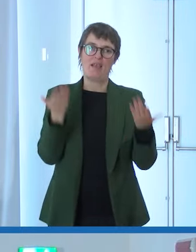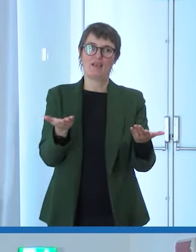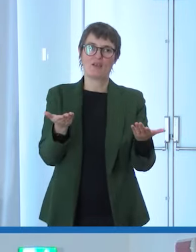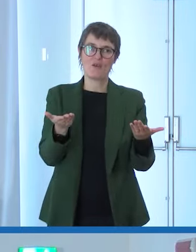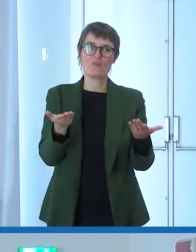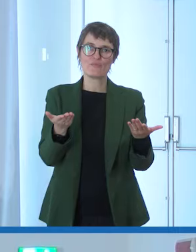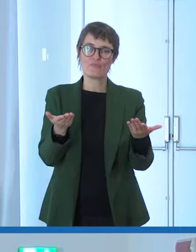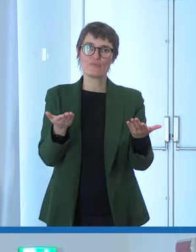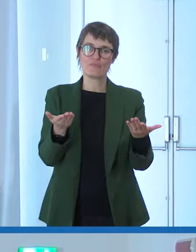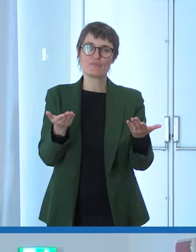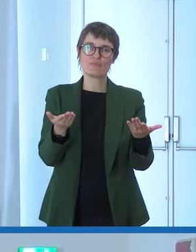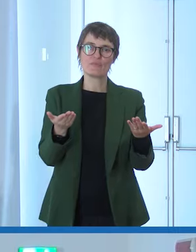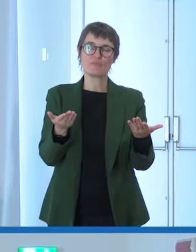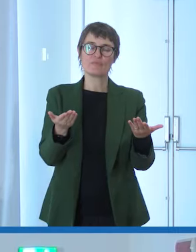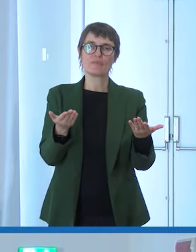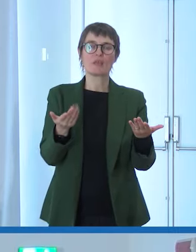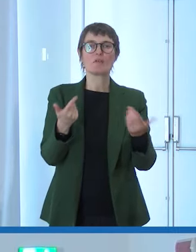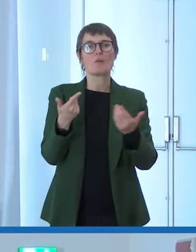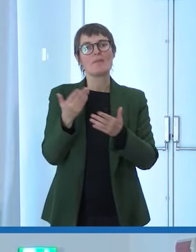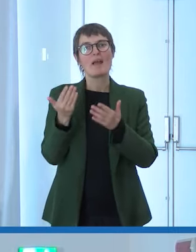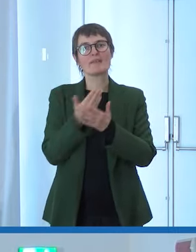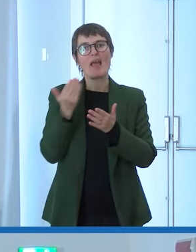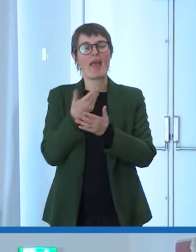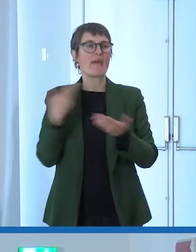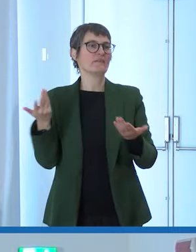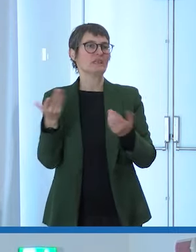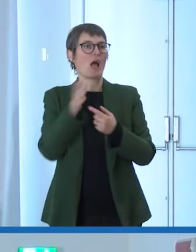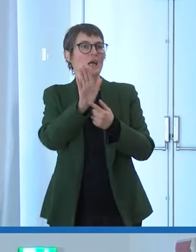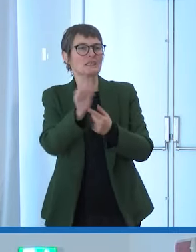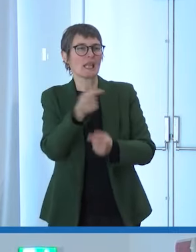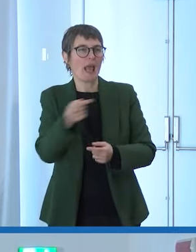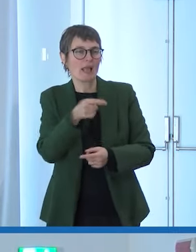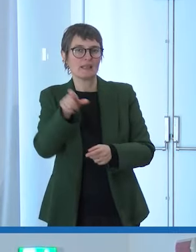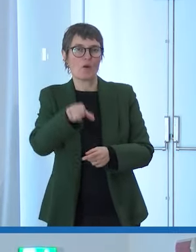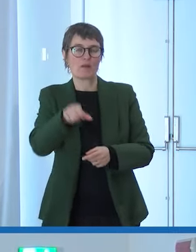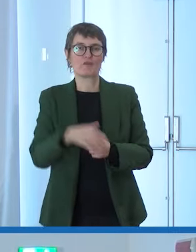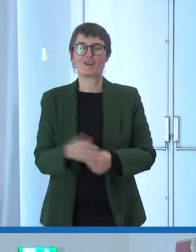senza tagli dei parossismi particolari io avrei finito